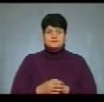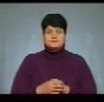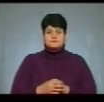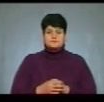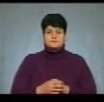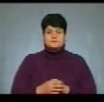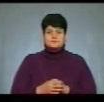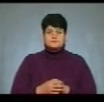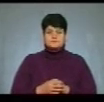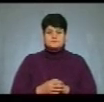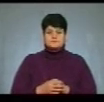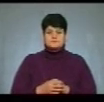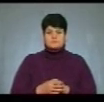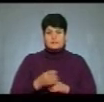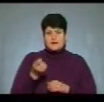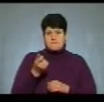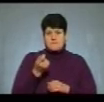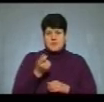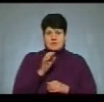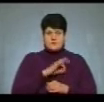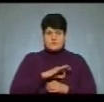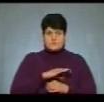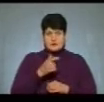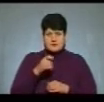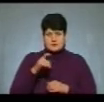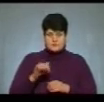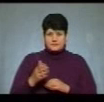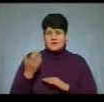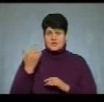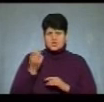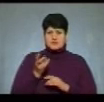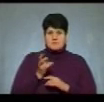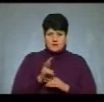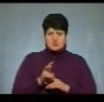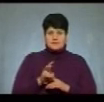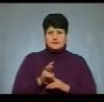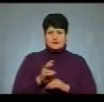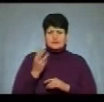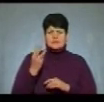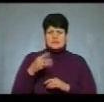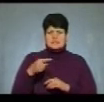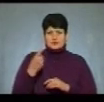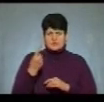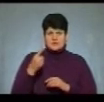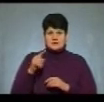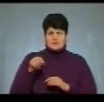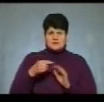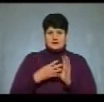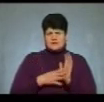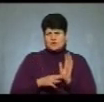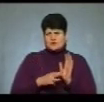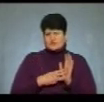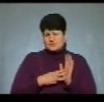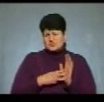мало споживаю газу. Раніше приходило 31,98 чи